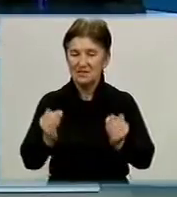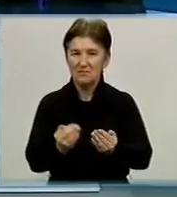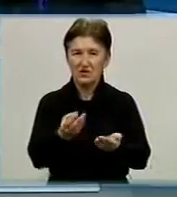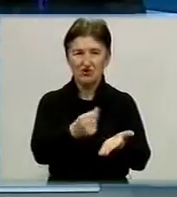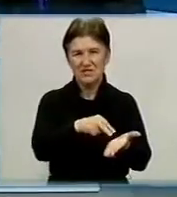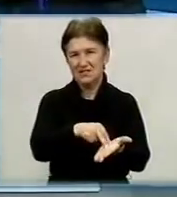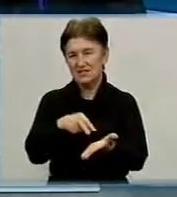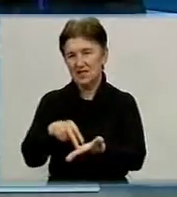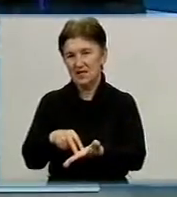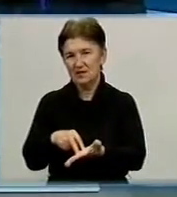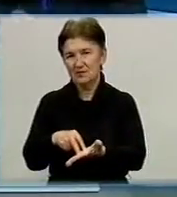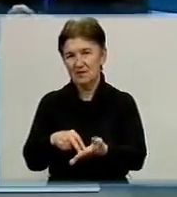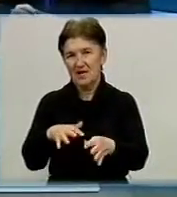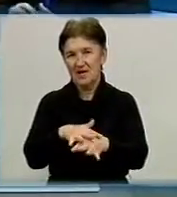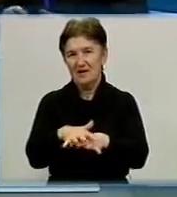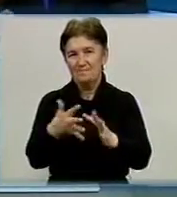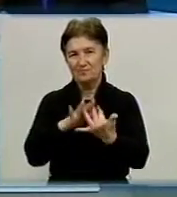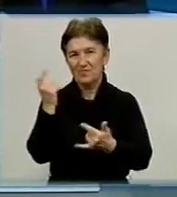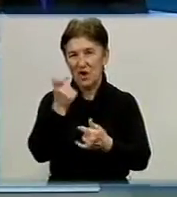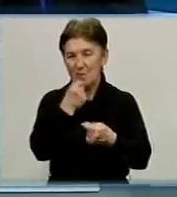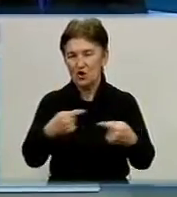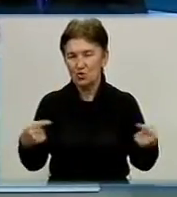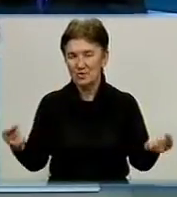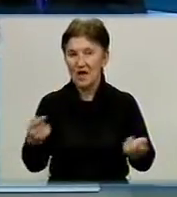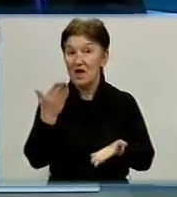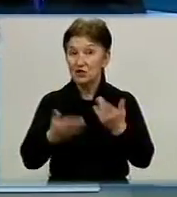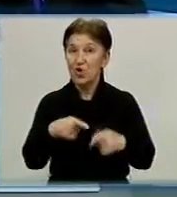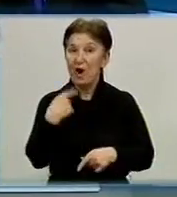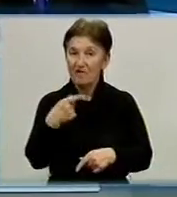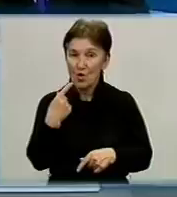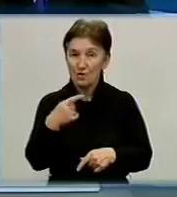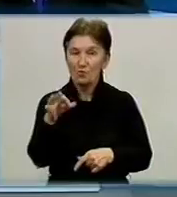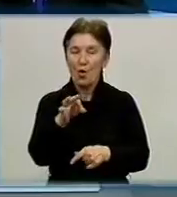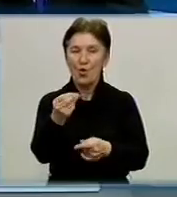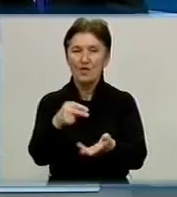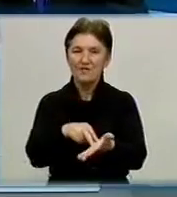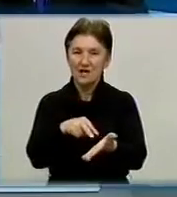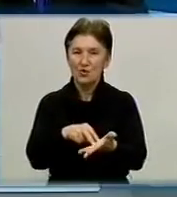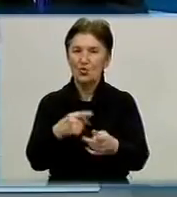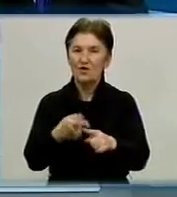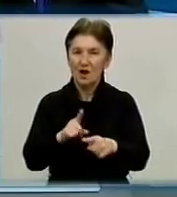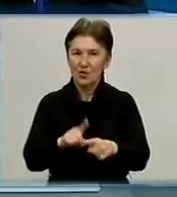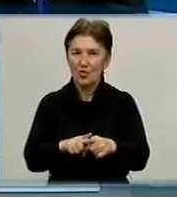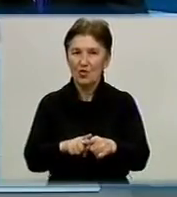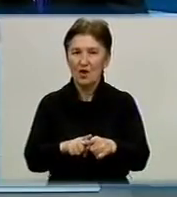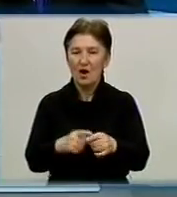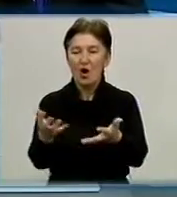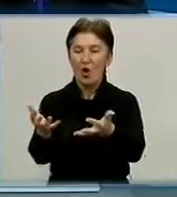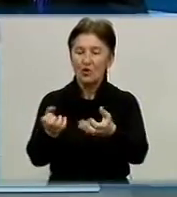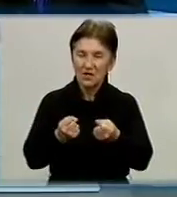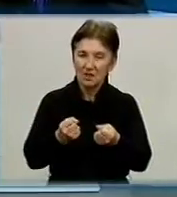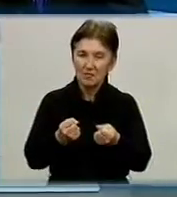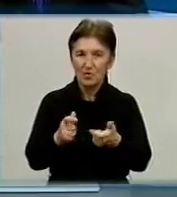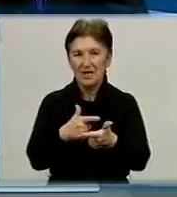сільськогосподарську продукцію. Мається, якщо ми говоримо за ціну, яку отримує або